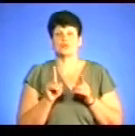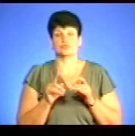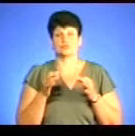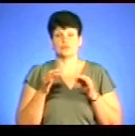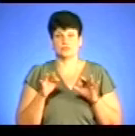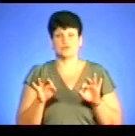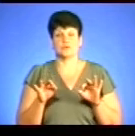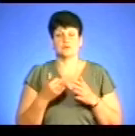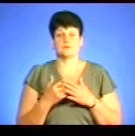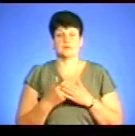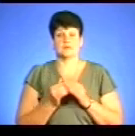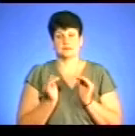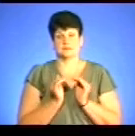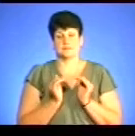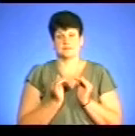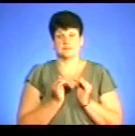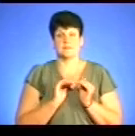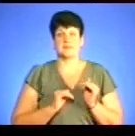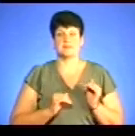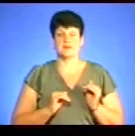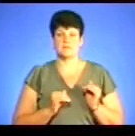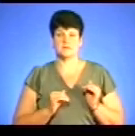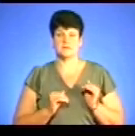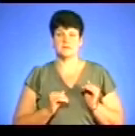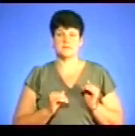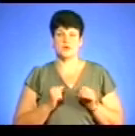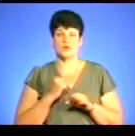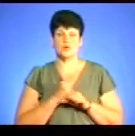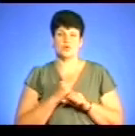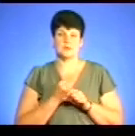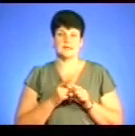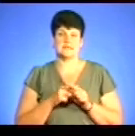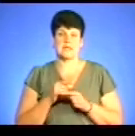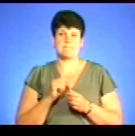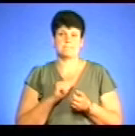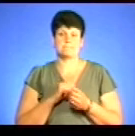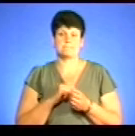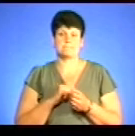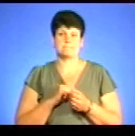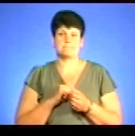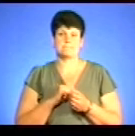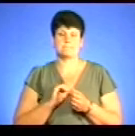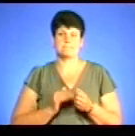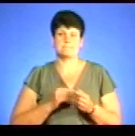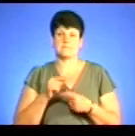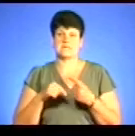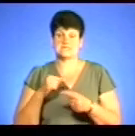межах, наприклад, такої мануфактури, в межах малого підприємства робити такий вид бізнесу. Що стосується